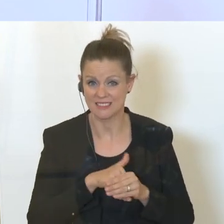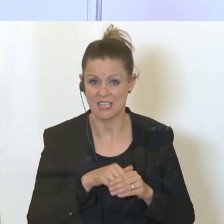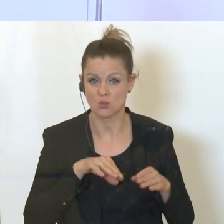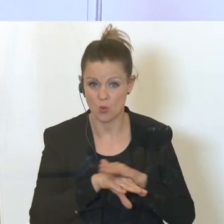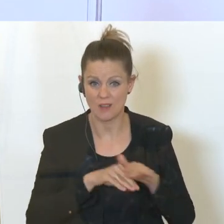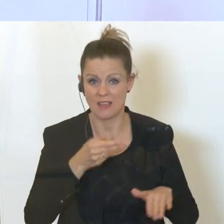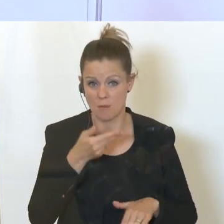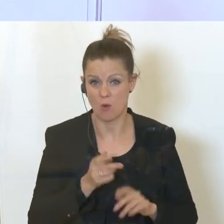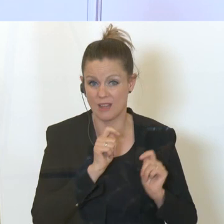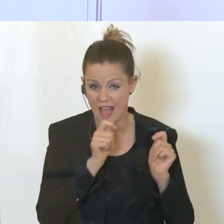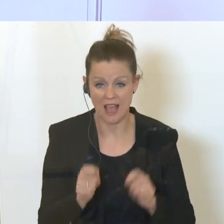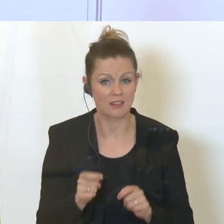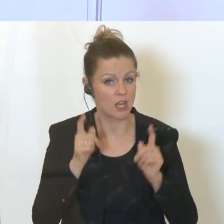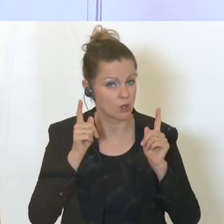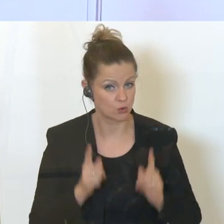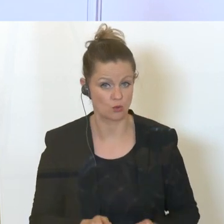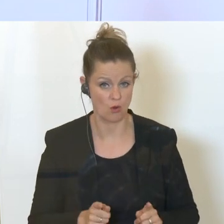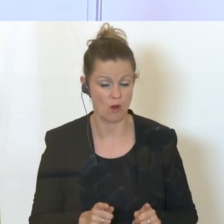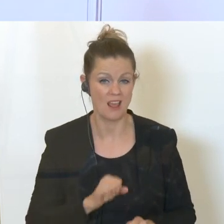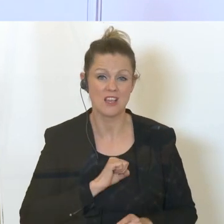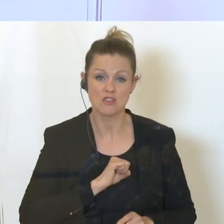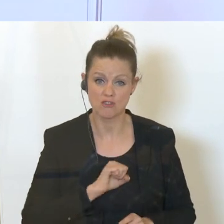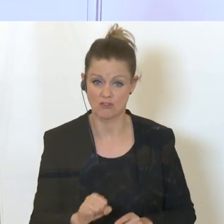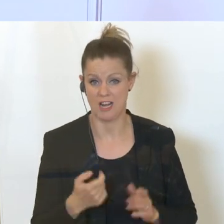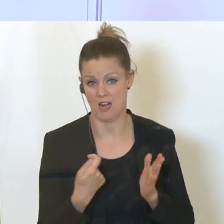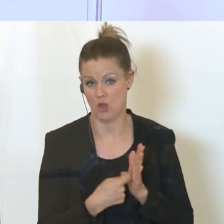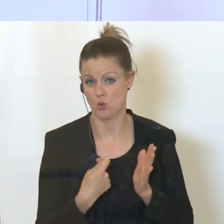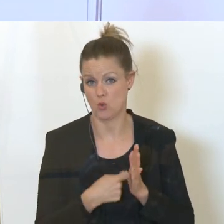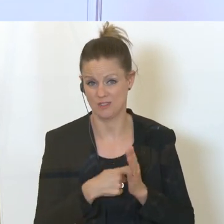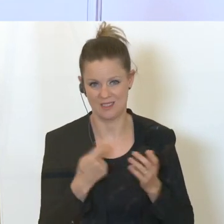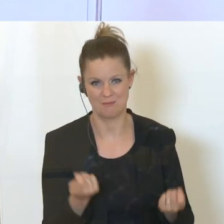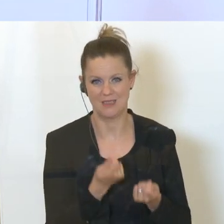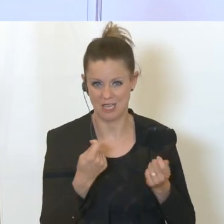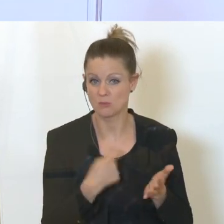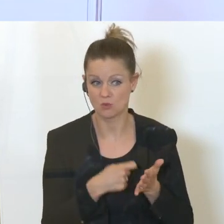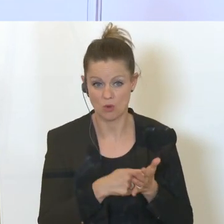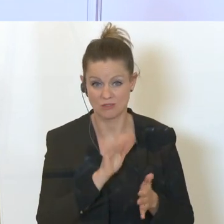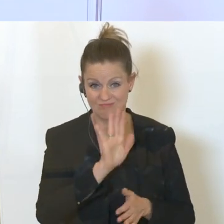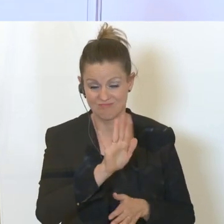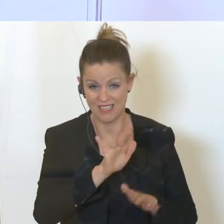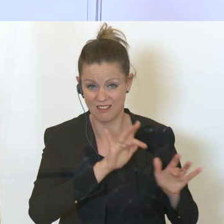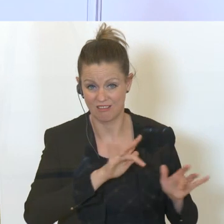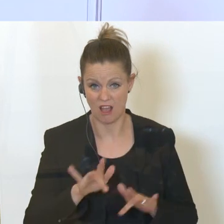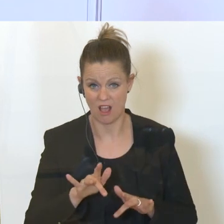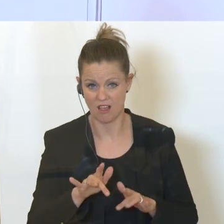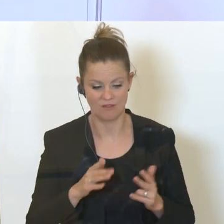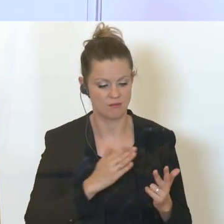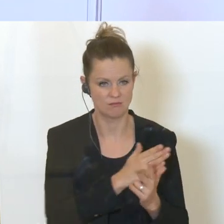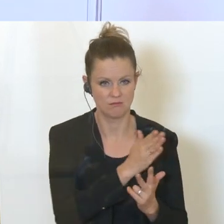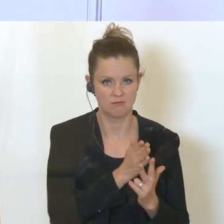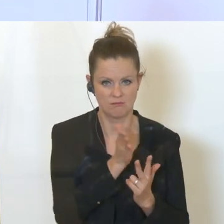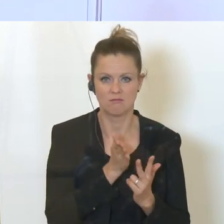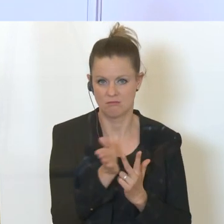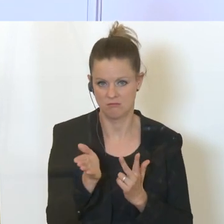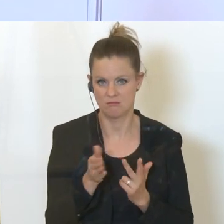beantragen und auf jeden Fall schnell dann diese Kosten, die Betriebskosten, die er hat. Und die werden ja in drei Tranchen ausbezahlt.